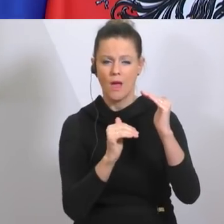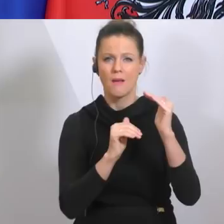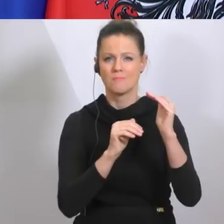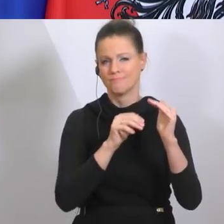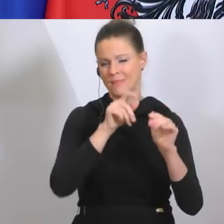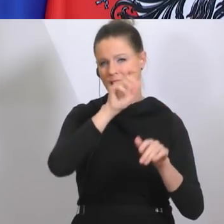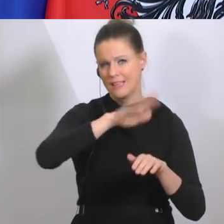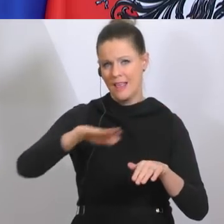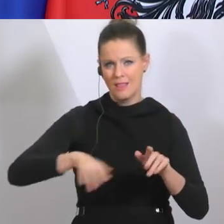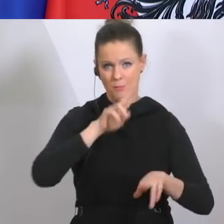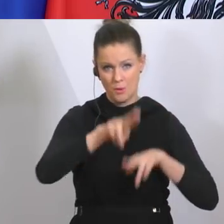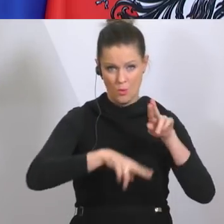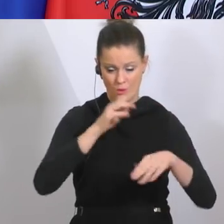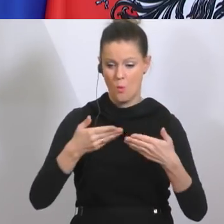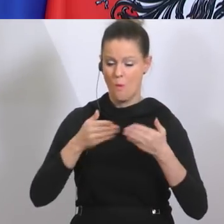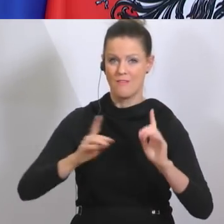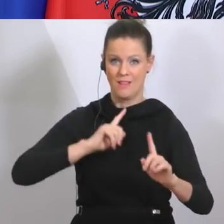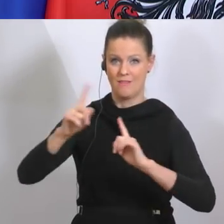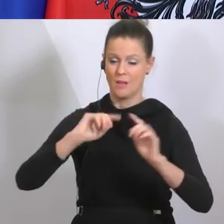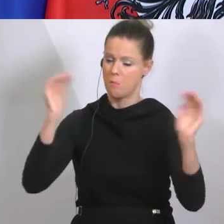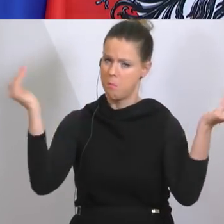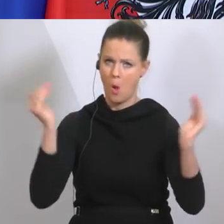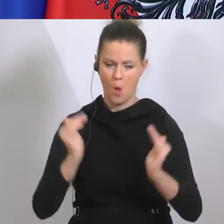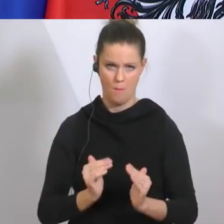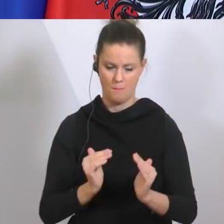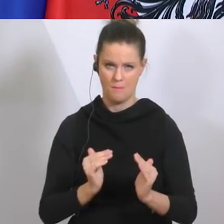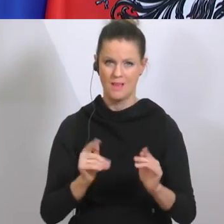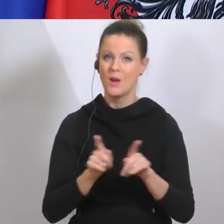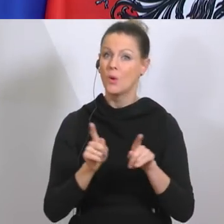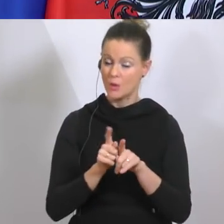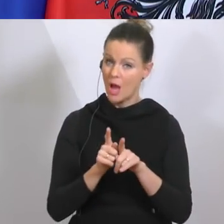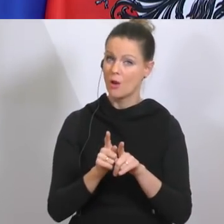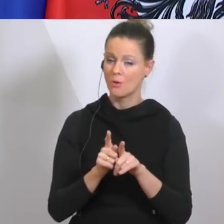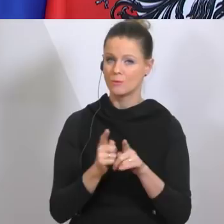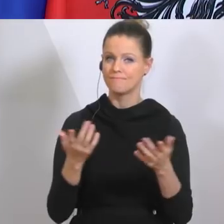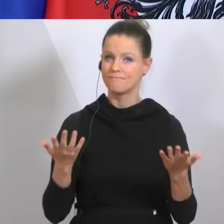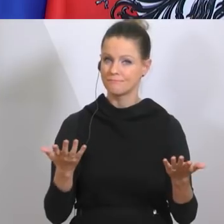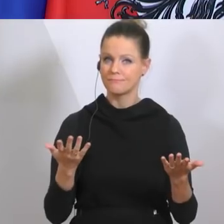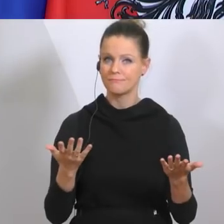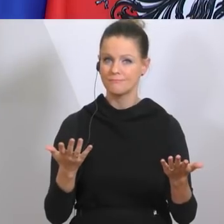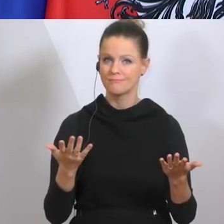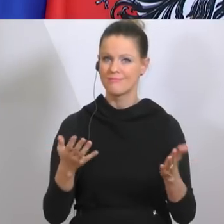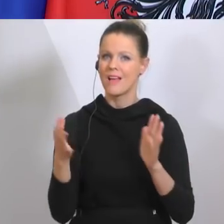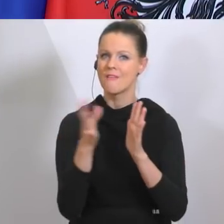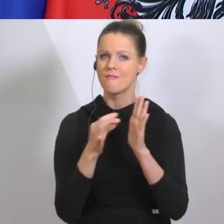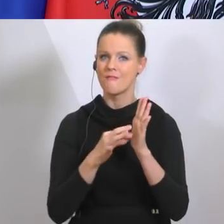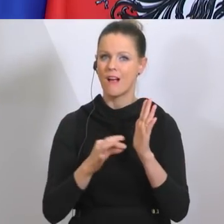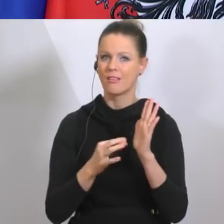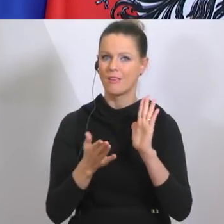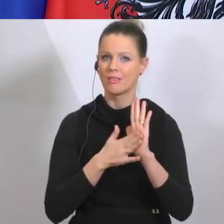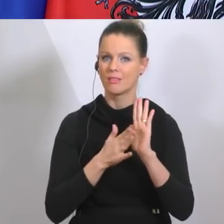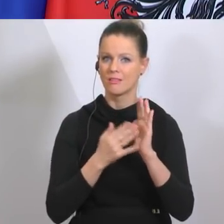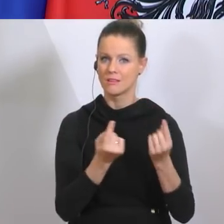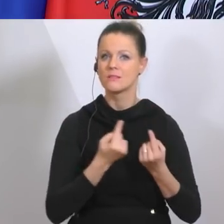Verkehr ist massiv reduziert worden und auch darüber hinaus ist die Faktenlage eine